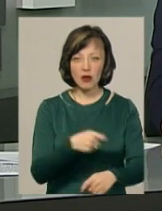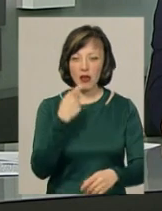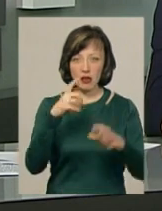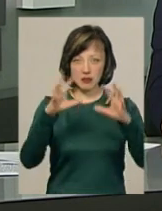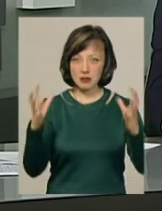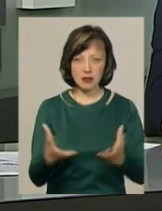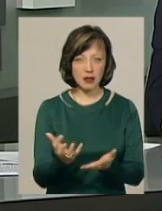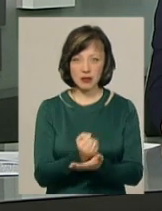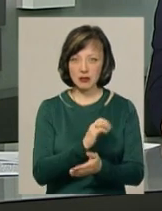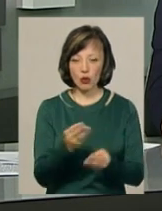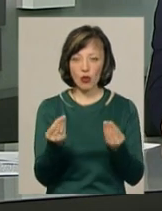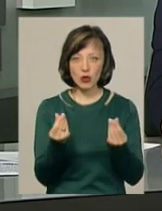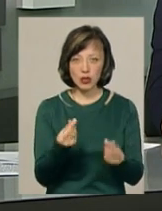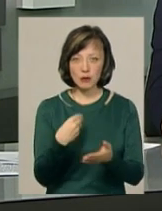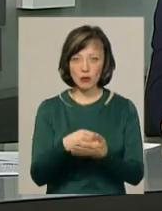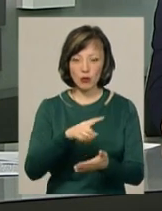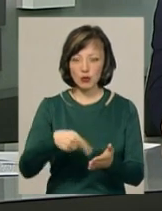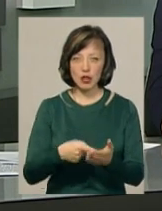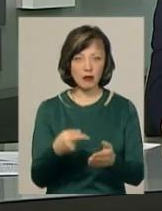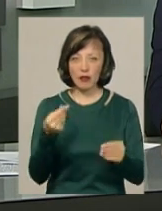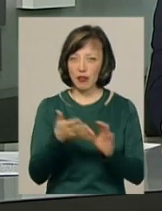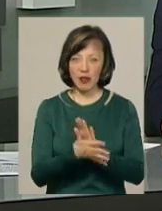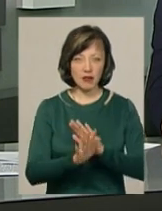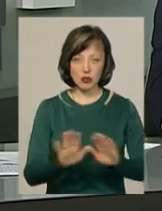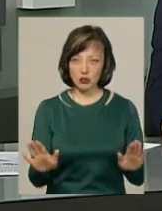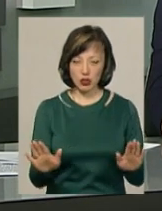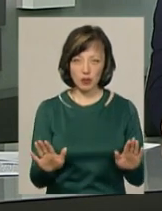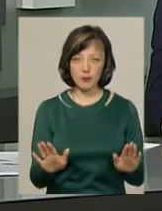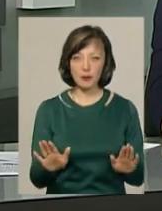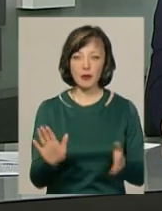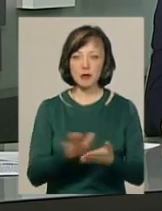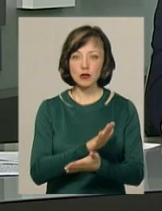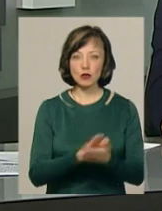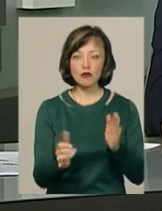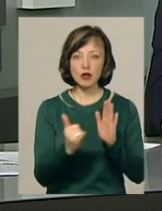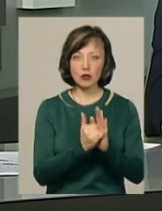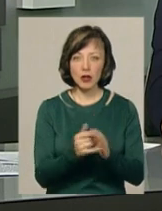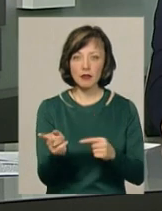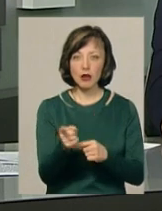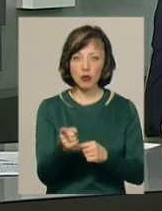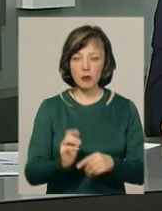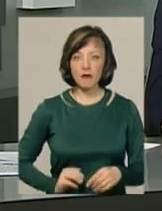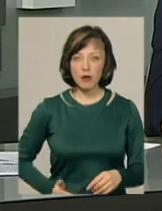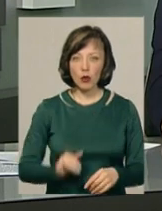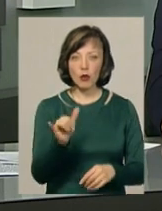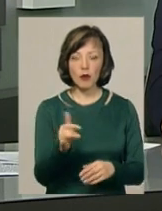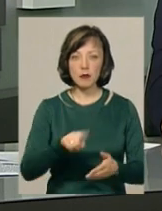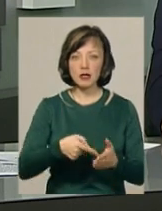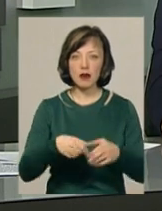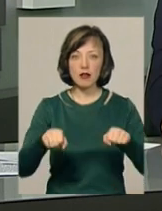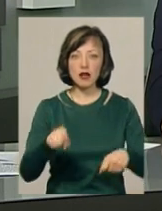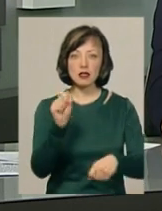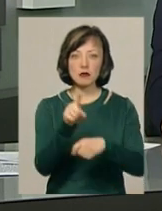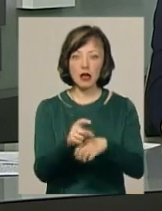Грожей на цю писанку з міського бюджету не витрачали, каже посадовець. Її безкоштовно встановлює тернопільська фірма, у якої міська влада